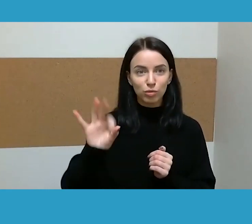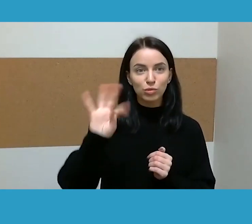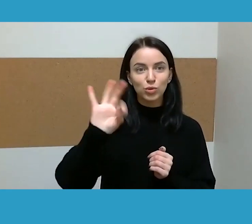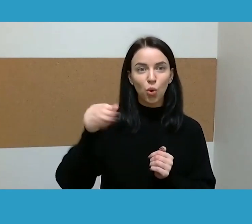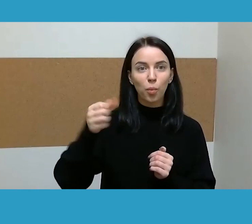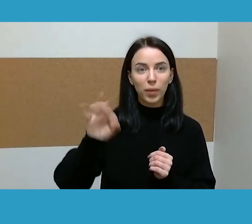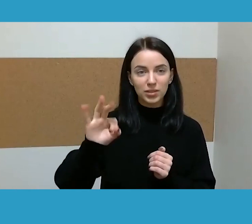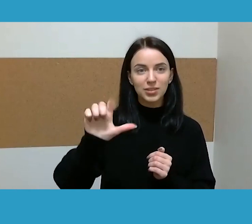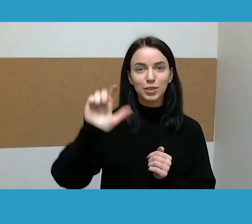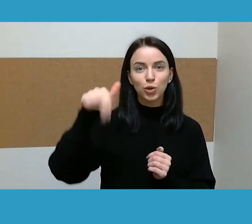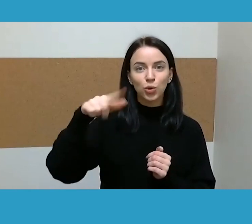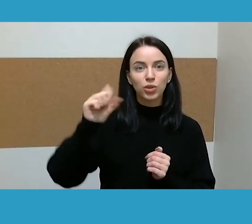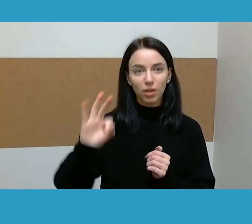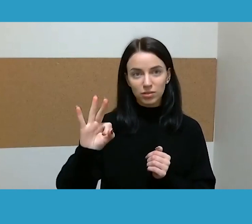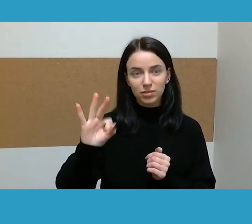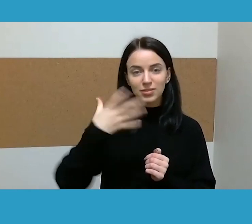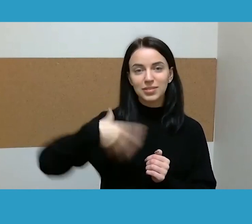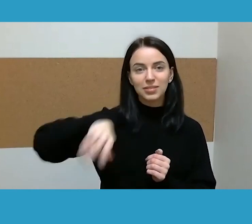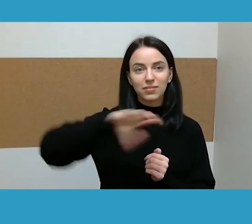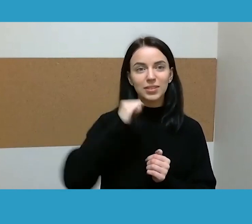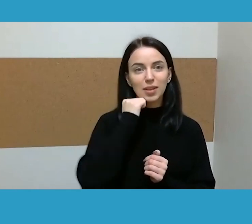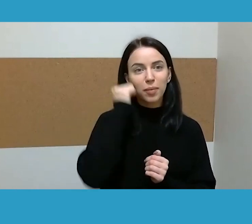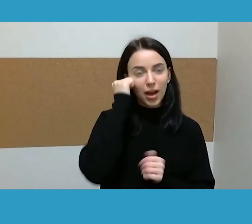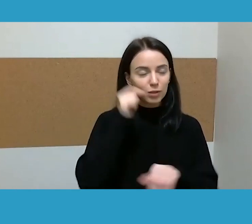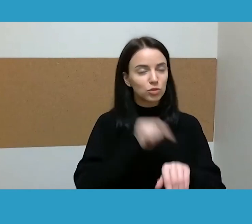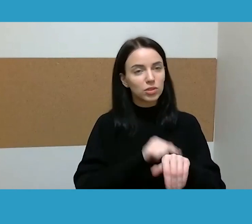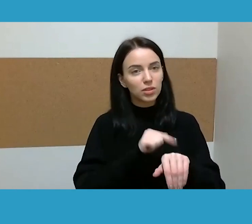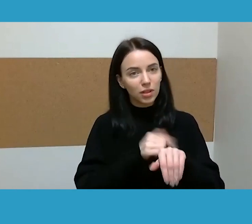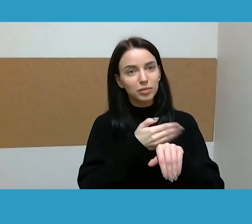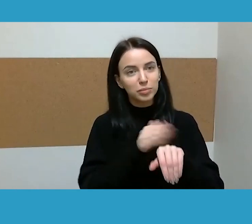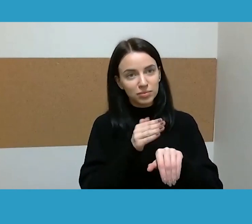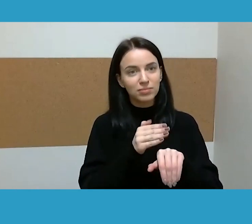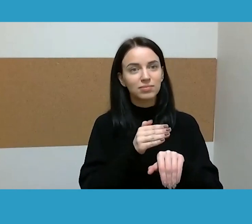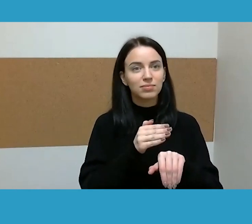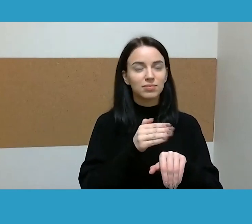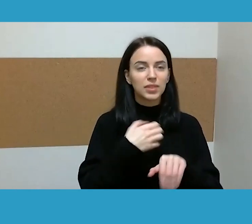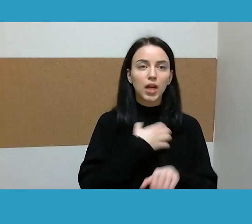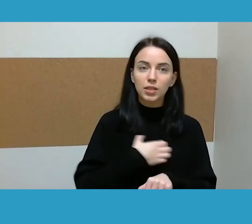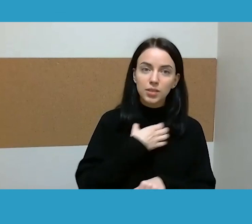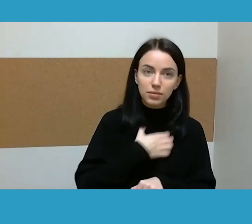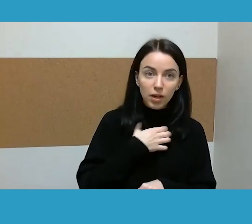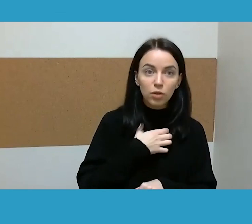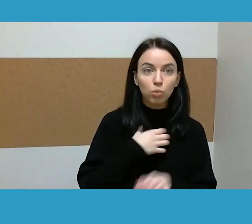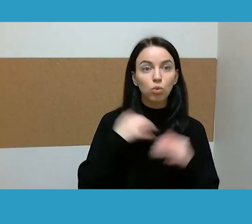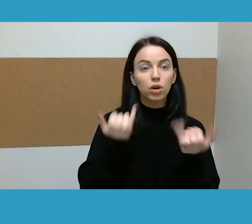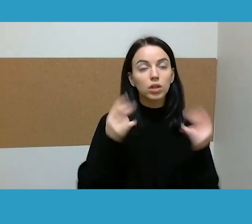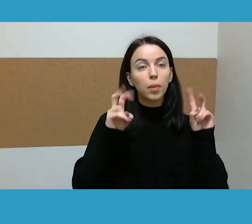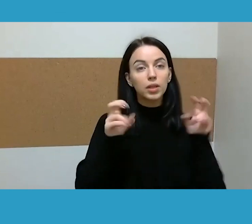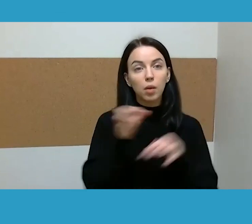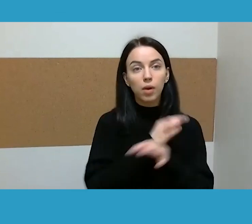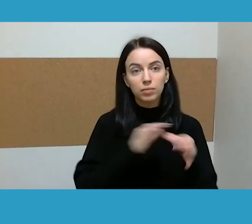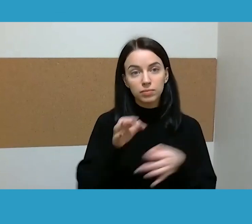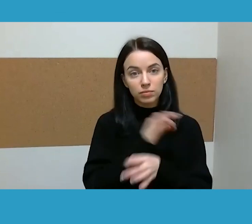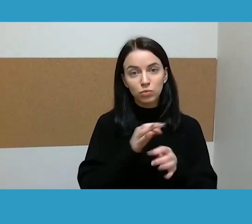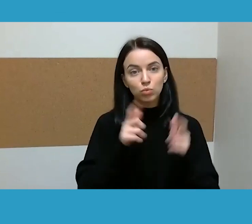Šliauskui ir Liudui Basiuliui. Už tai, kad jūs radot laiko, už tai, kad jums nevis vien, už tai, kad mes šnekamės apie dalykus, kurie iš